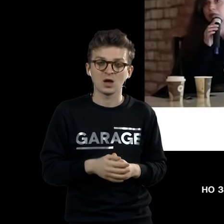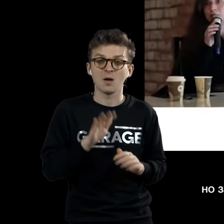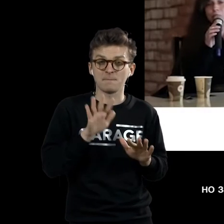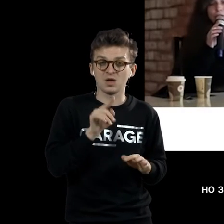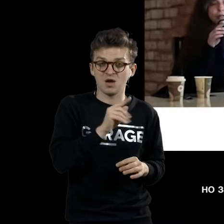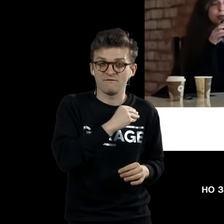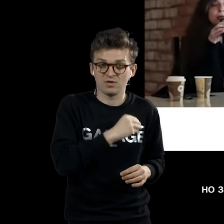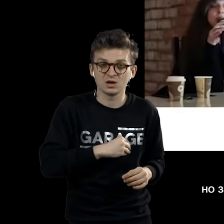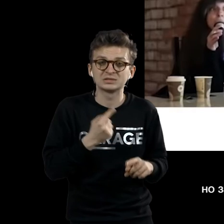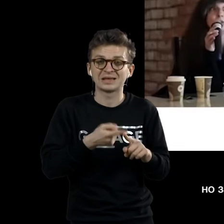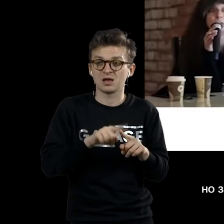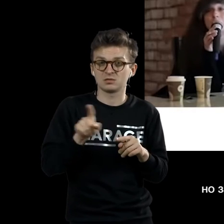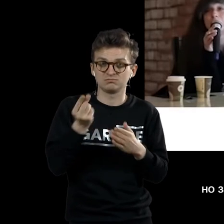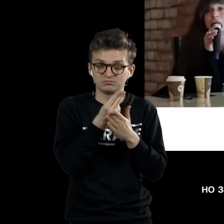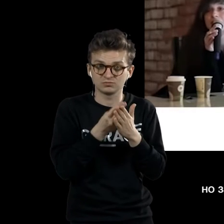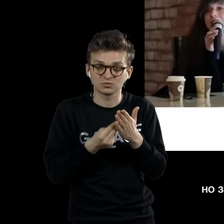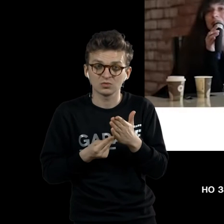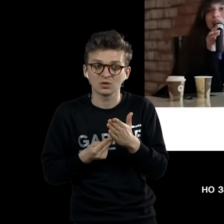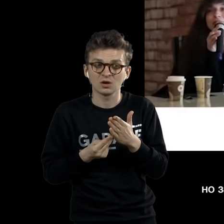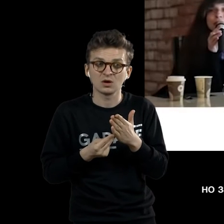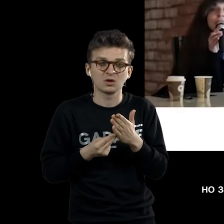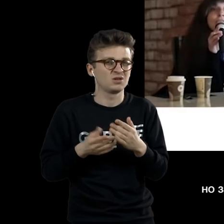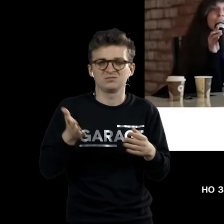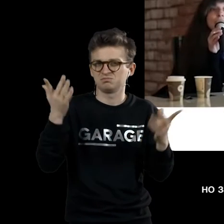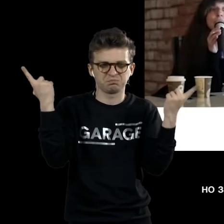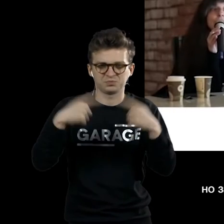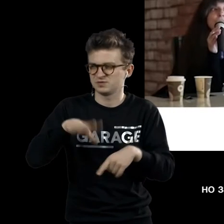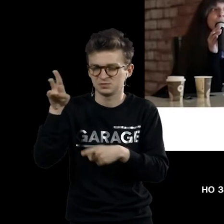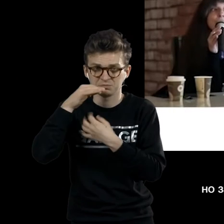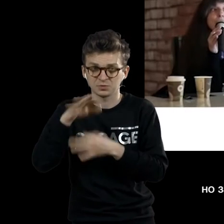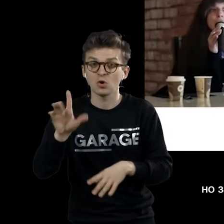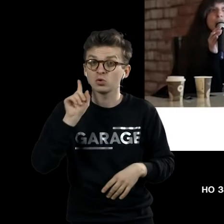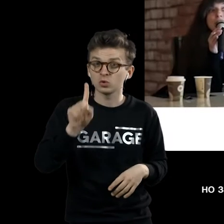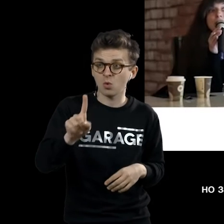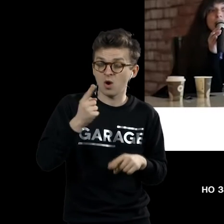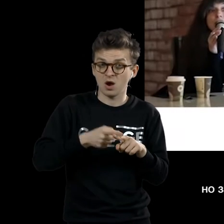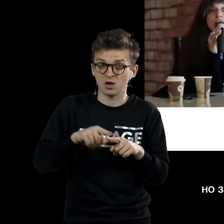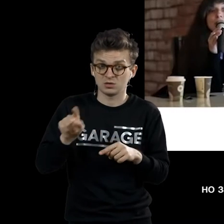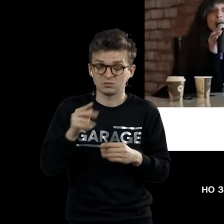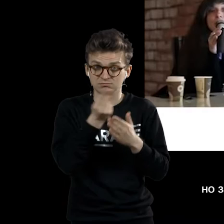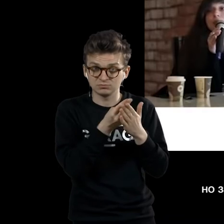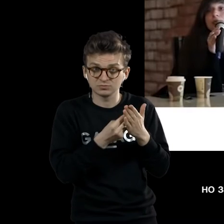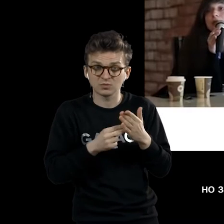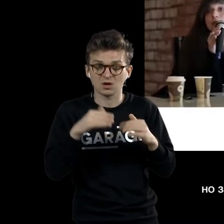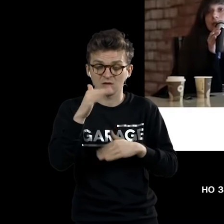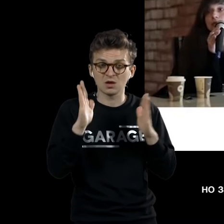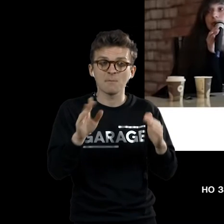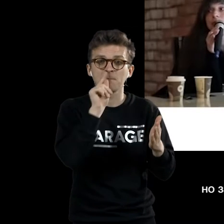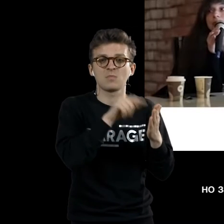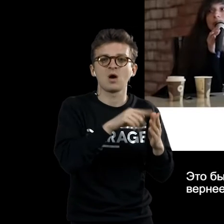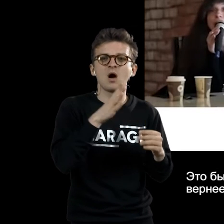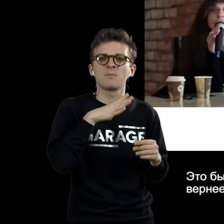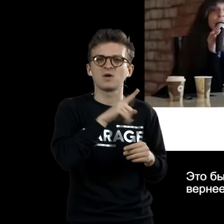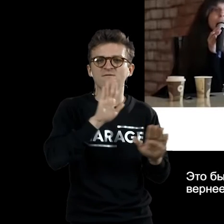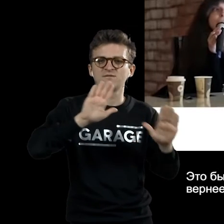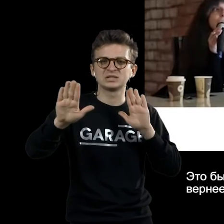Франции он с этой работой одержал неудачу, но зато его работа попала на огромную выставку Армали